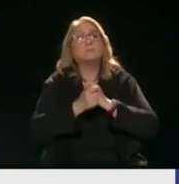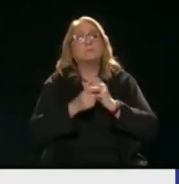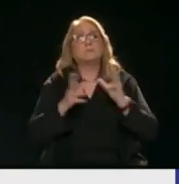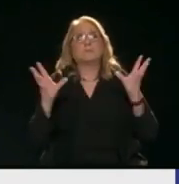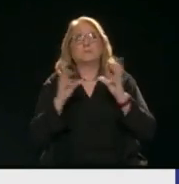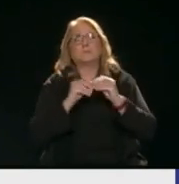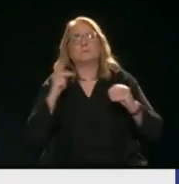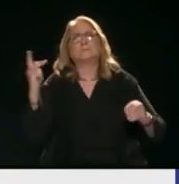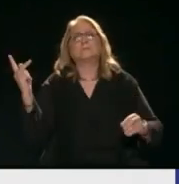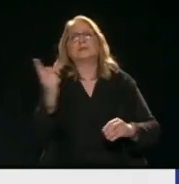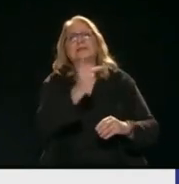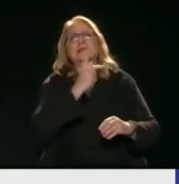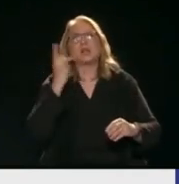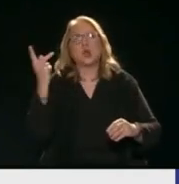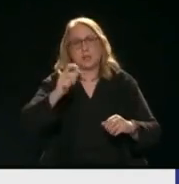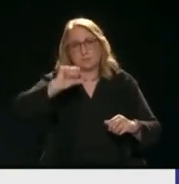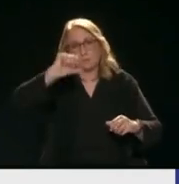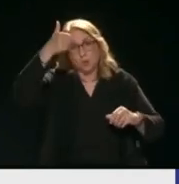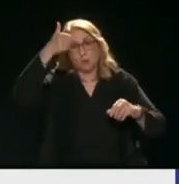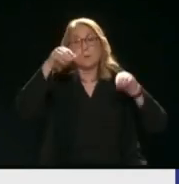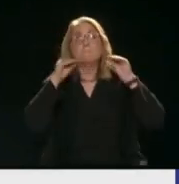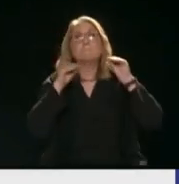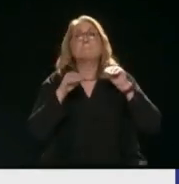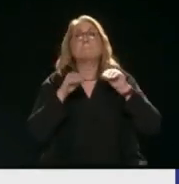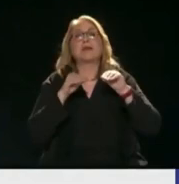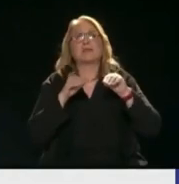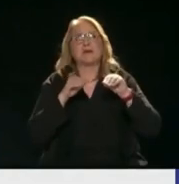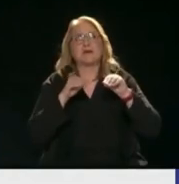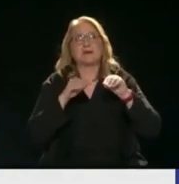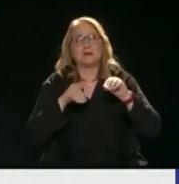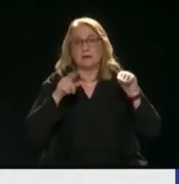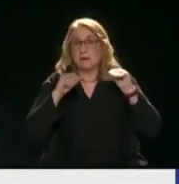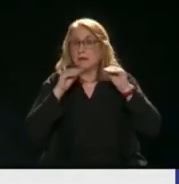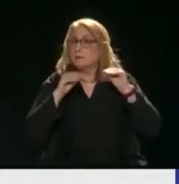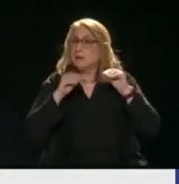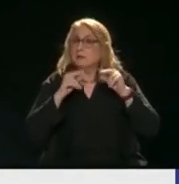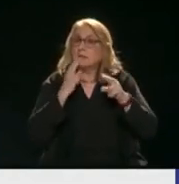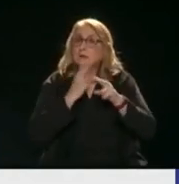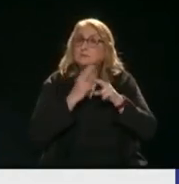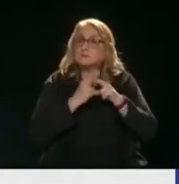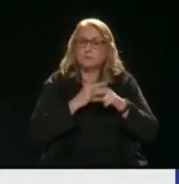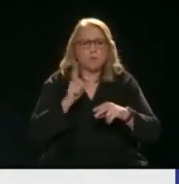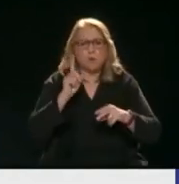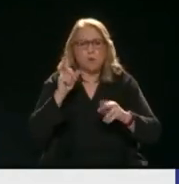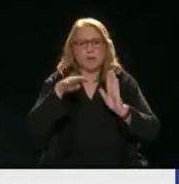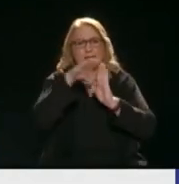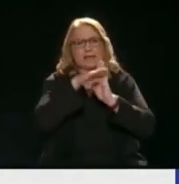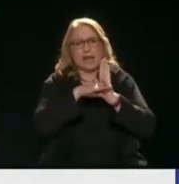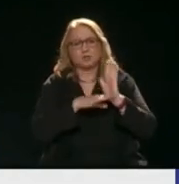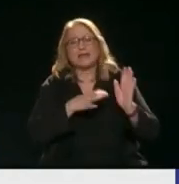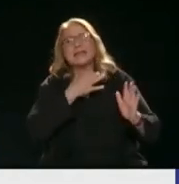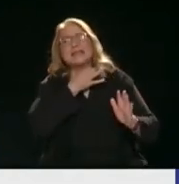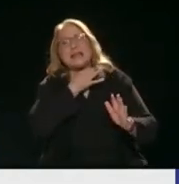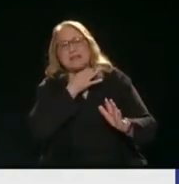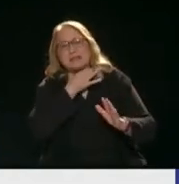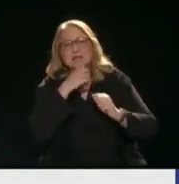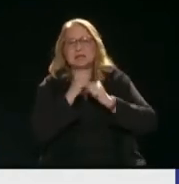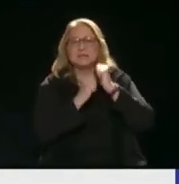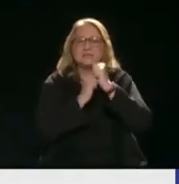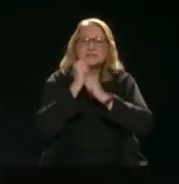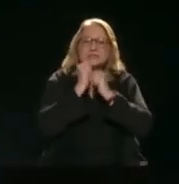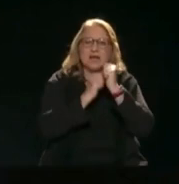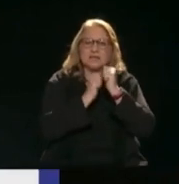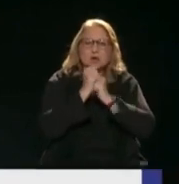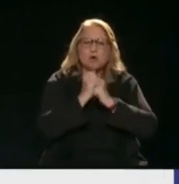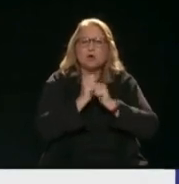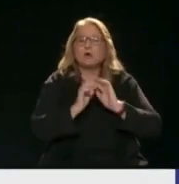κομμάτι Καταρχάς θα ήταν η παιδεία Και η παιδεία δεν γίνεται τίποτα άλλο και περισσότερο Όχι να σου μαθαίνουν κανόνες στο συντακτικό Οι οποίοι δεν μπορούν